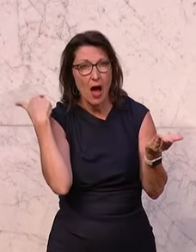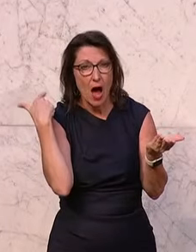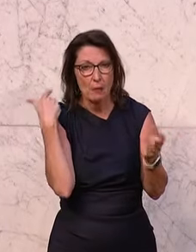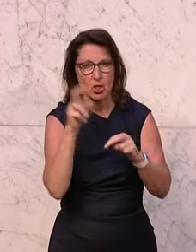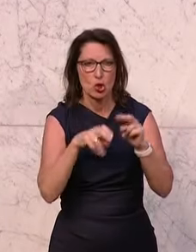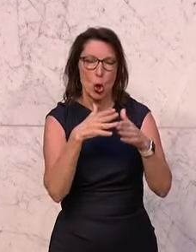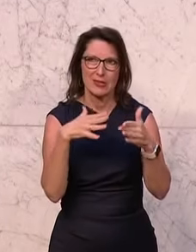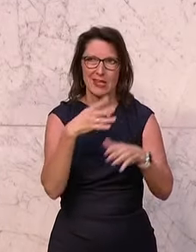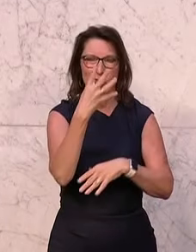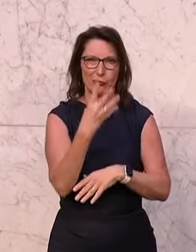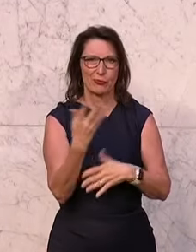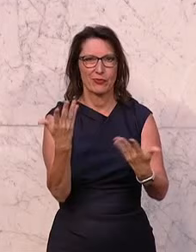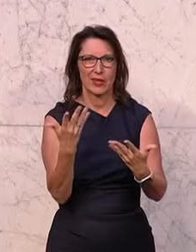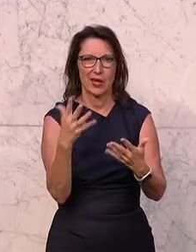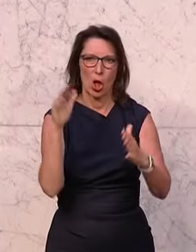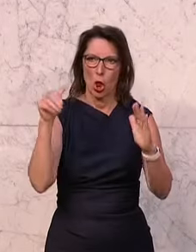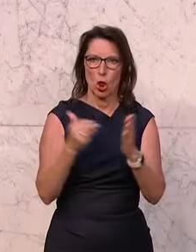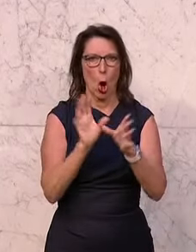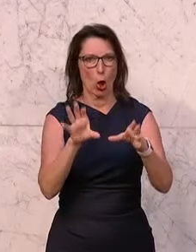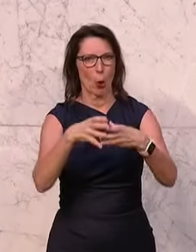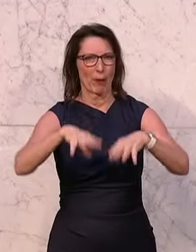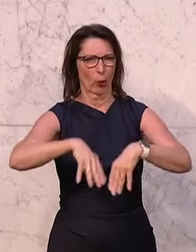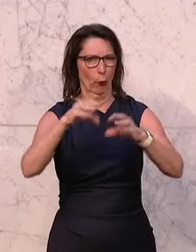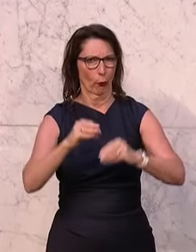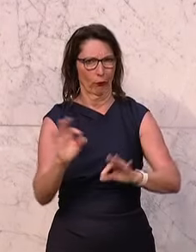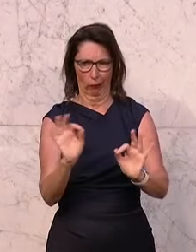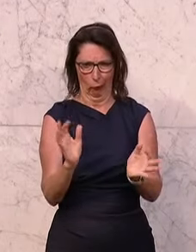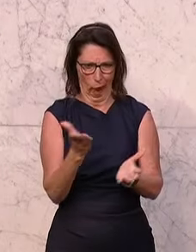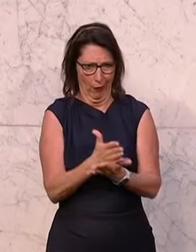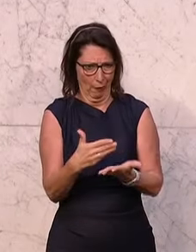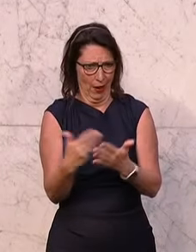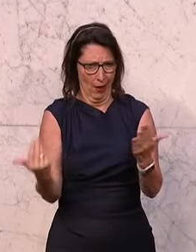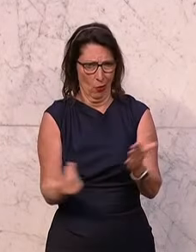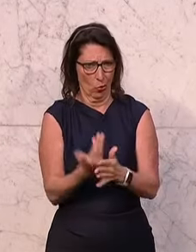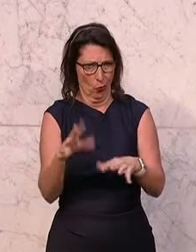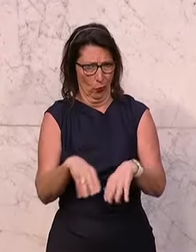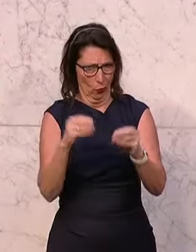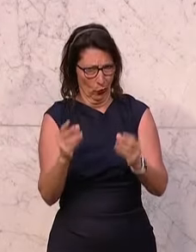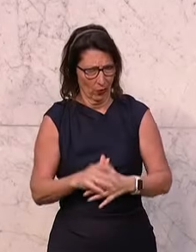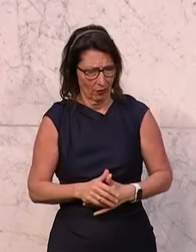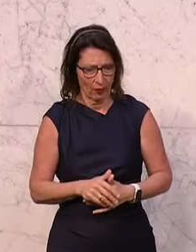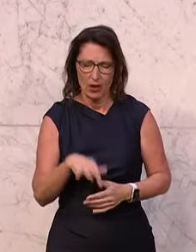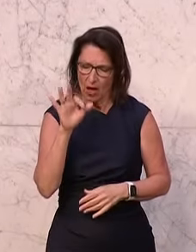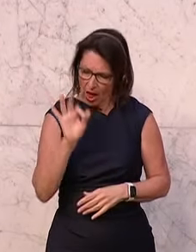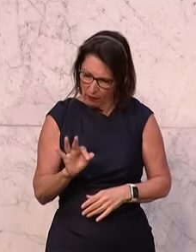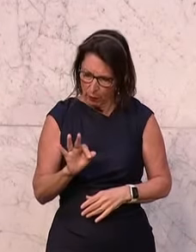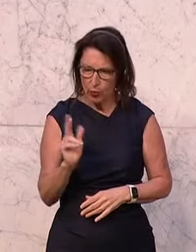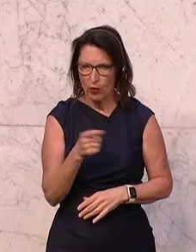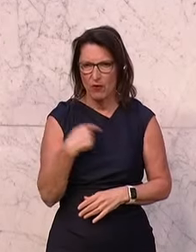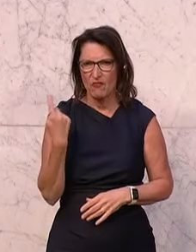Steuersektion 4 eine neue Gruppe oder irgendwelche Abteilungen zu installieren. Die FPÖ steht für